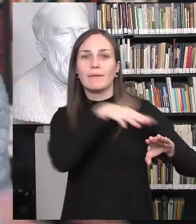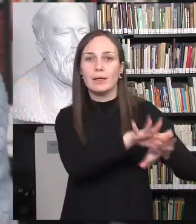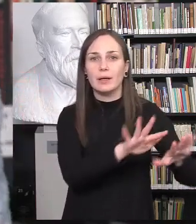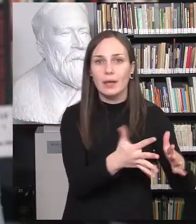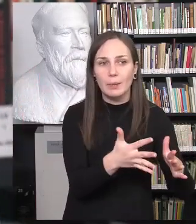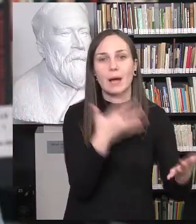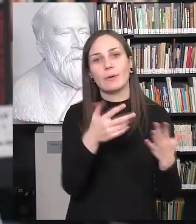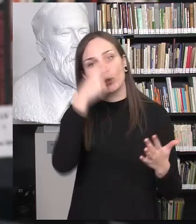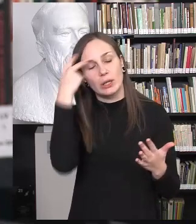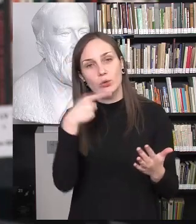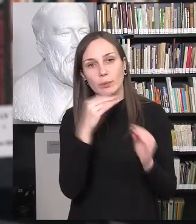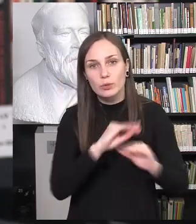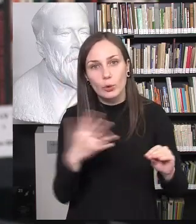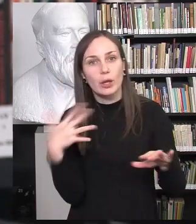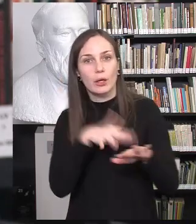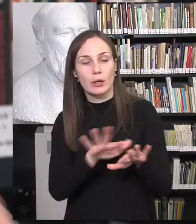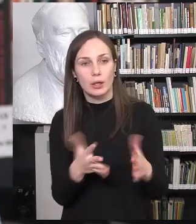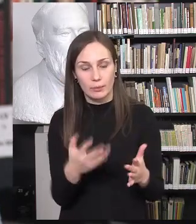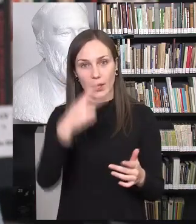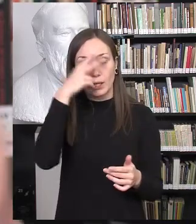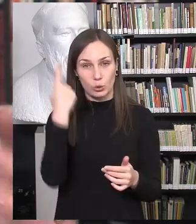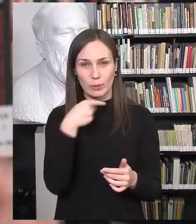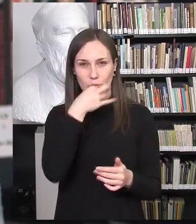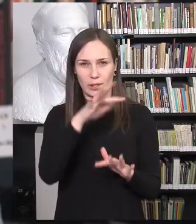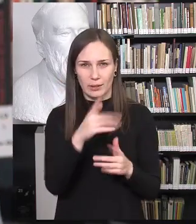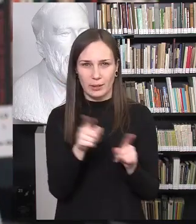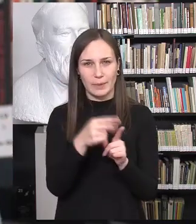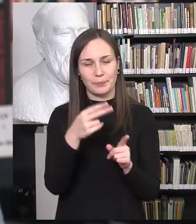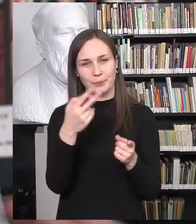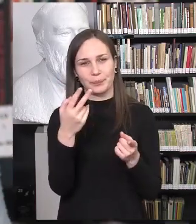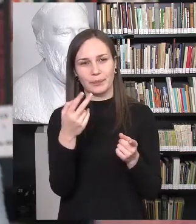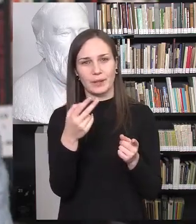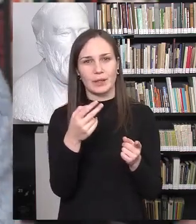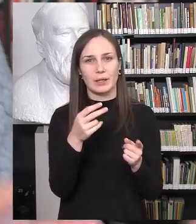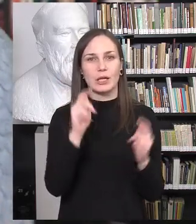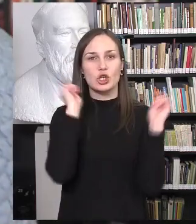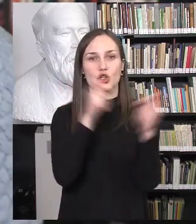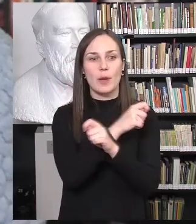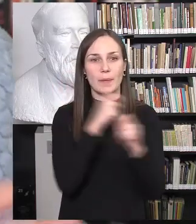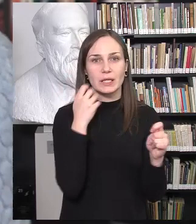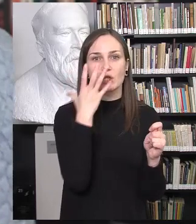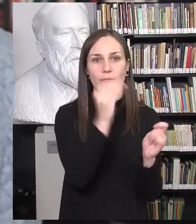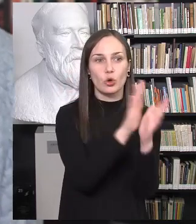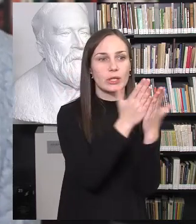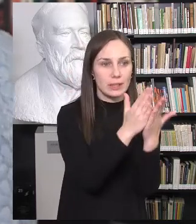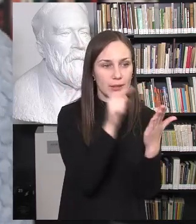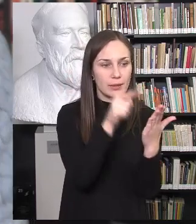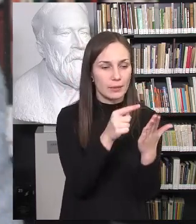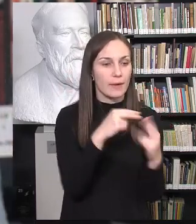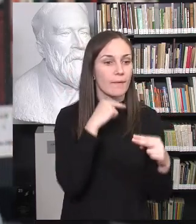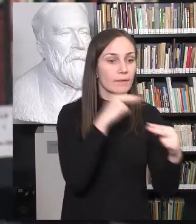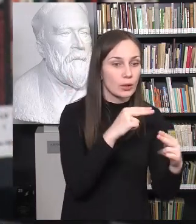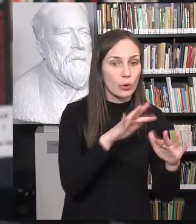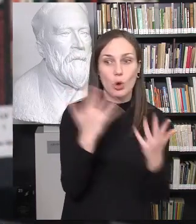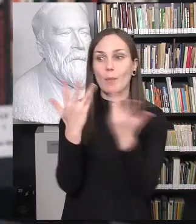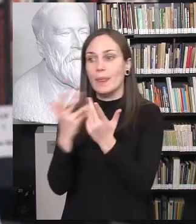ar lietuvių kalbos, nors iš turbūt lietuvių kalbos visada sakydom taip stereotipiškai, kad žemaitės kūrininą grinėjantį galabiau būtų galima atkreipti, o